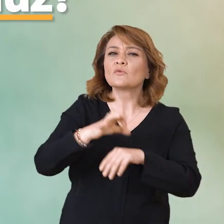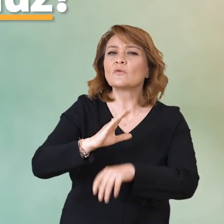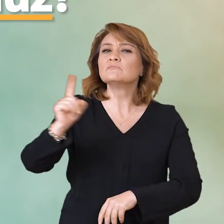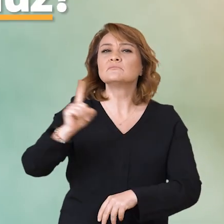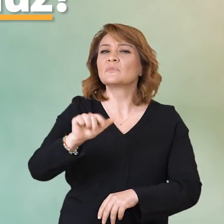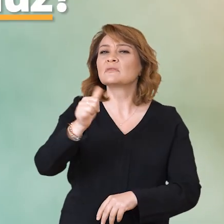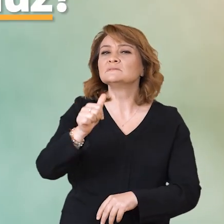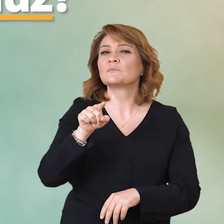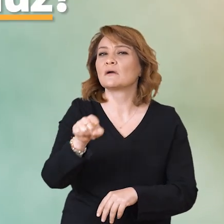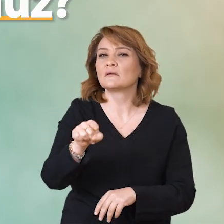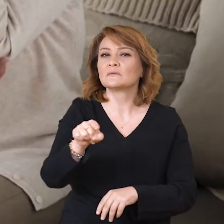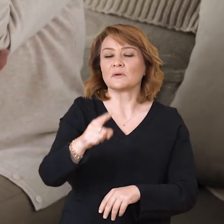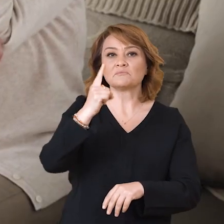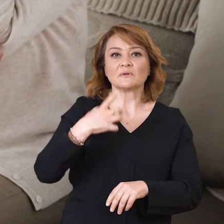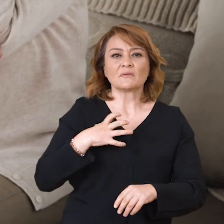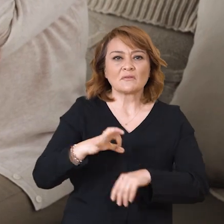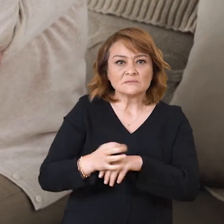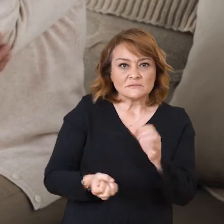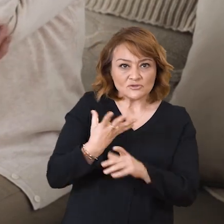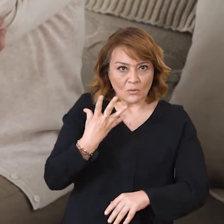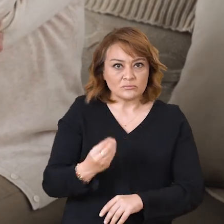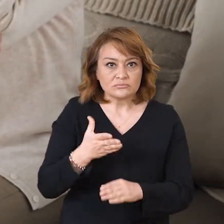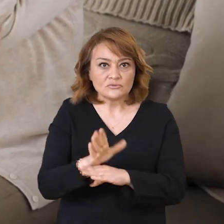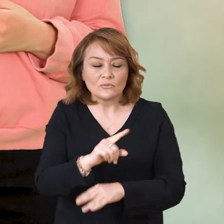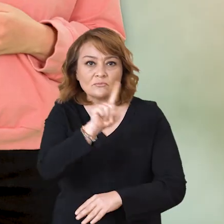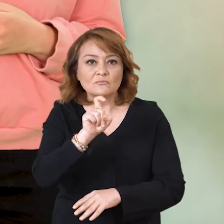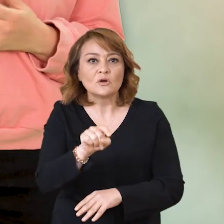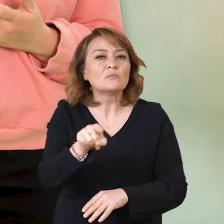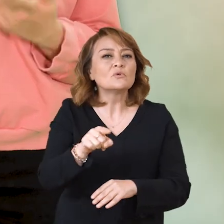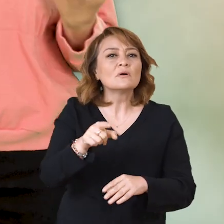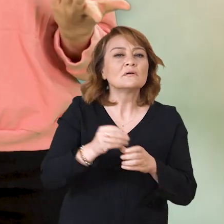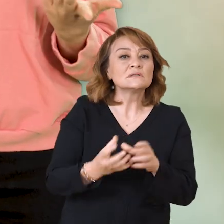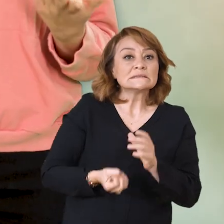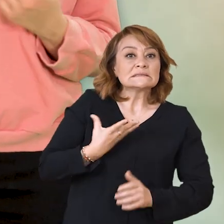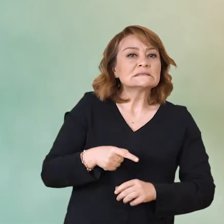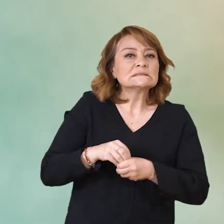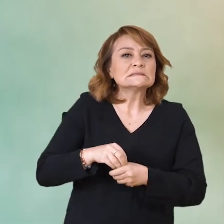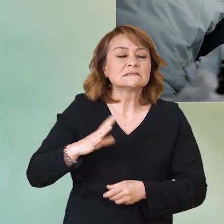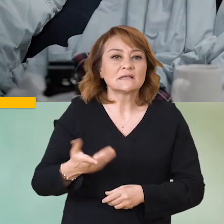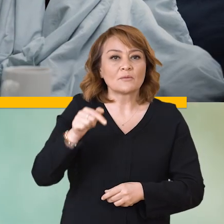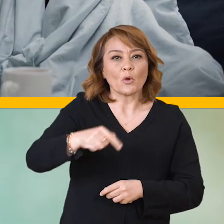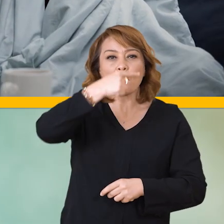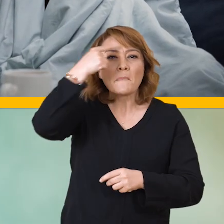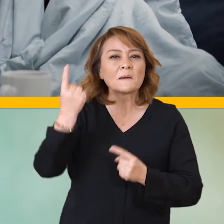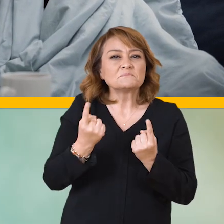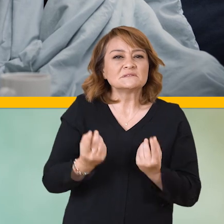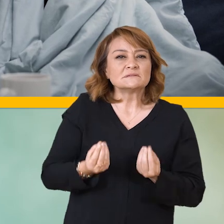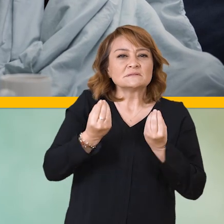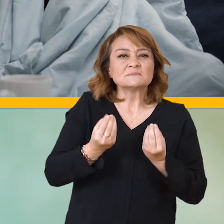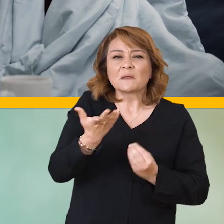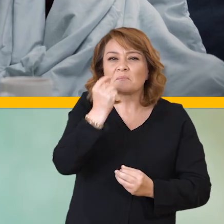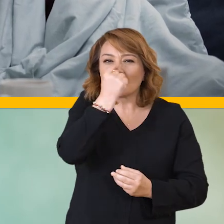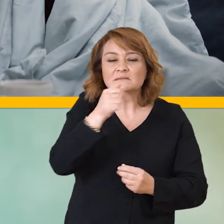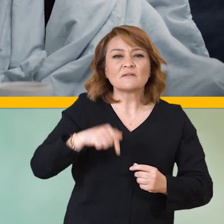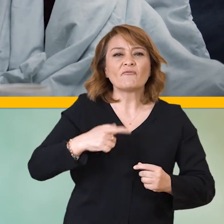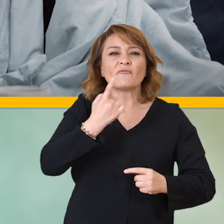ne zaman sağlık kuruluşuna gidiyorsunuz? Bir semptom gösterdiğinizde değil mi? Peki, semptom ne demek? Semptom veya belirti en